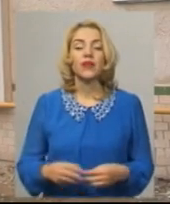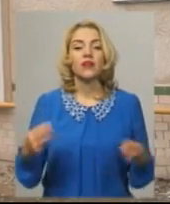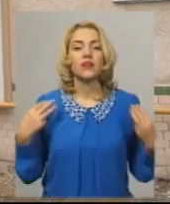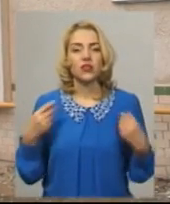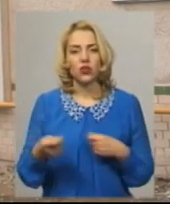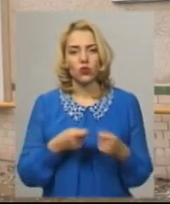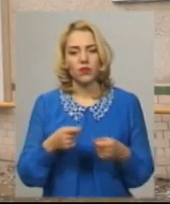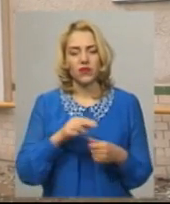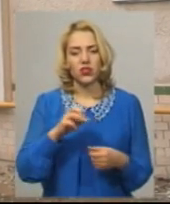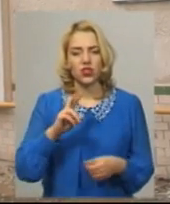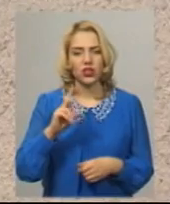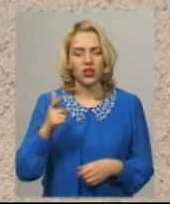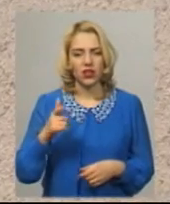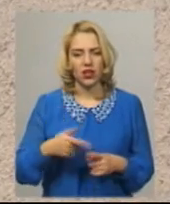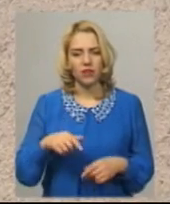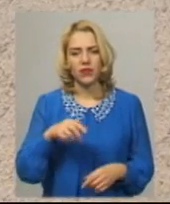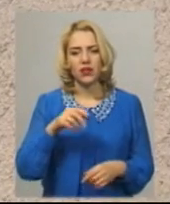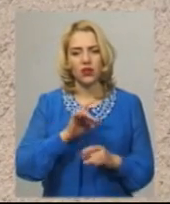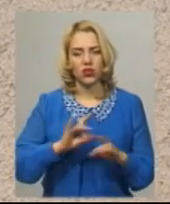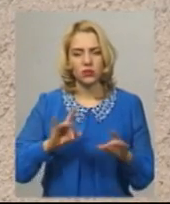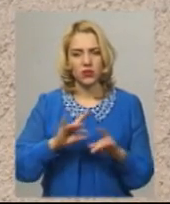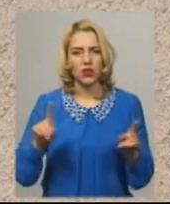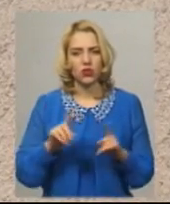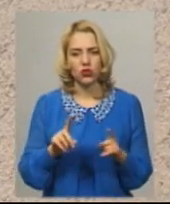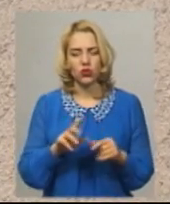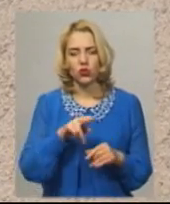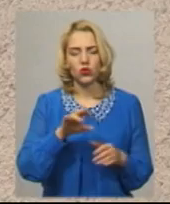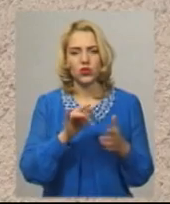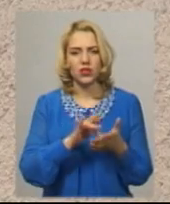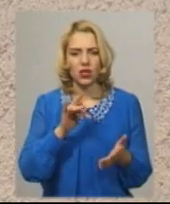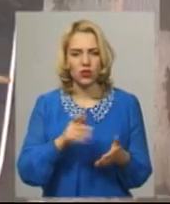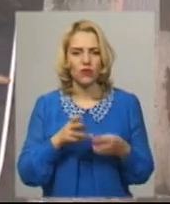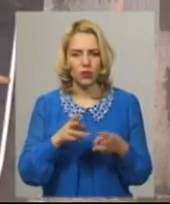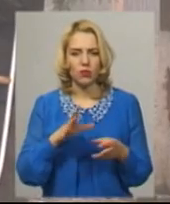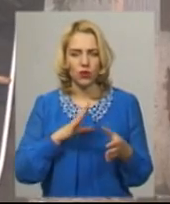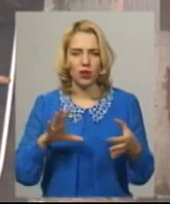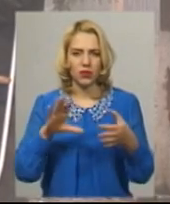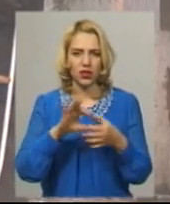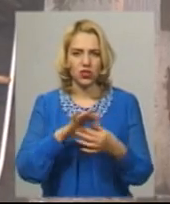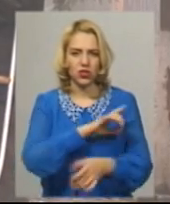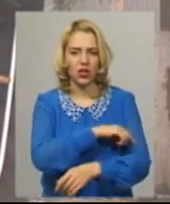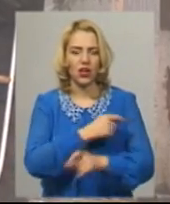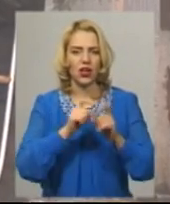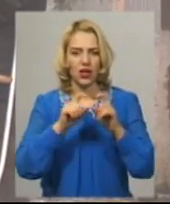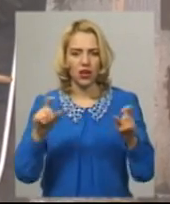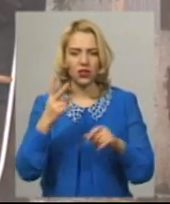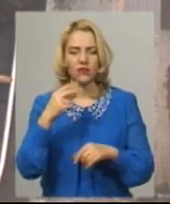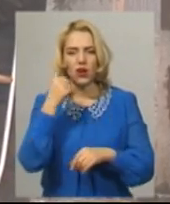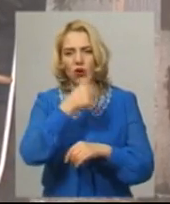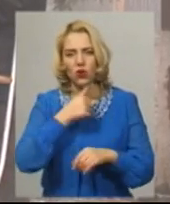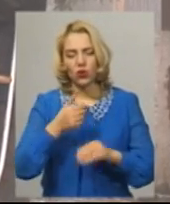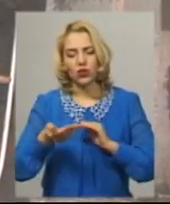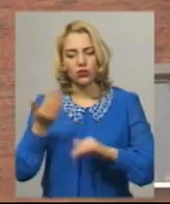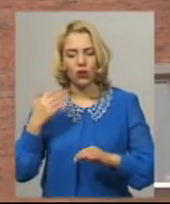Начальник управління житлово-комунального господарства Хмельницької ОДА Сергій Дашковський каже, до централізованого опалення була підключена лікарня, але два роки тому